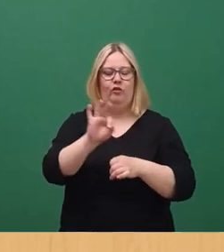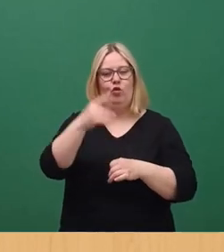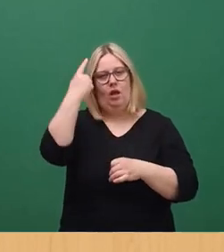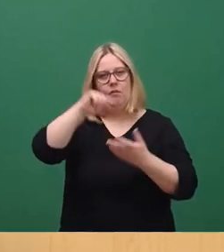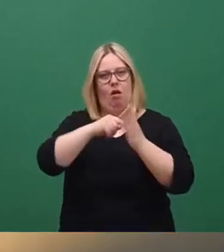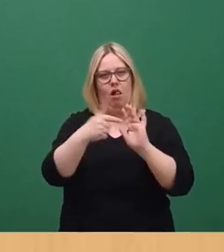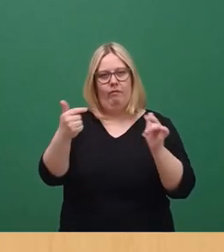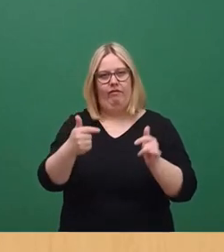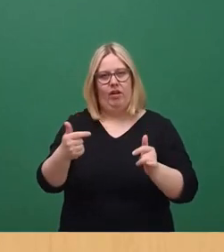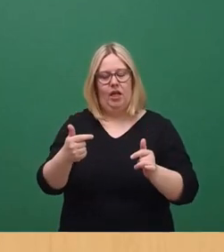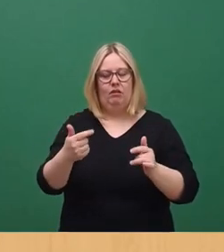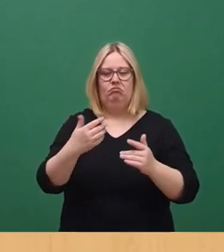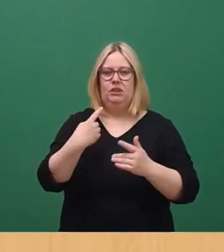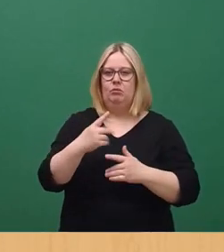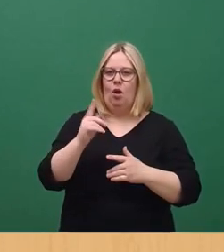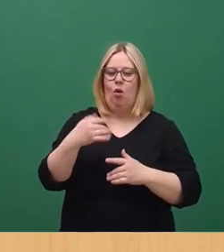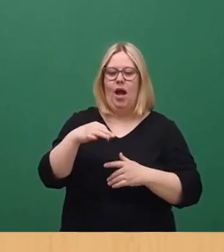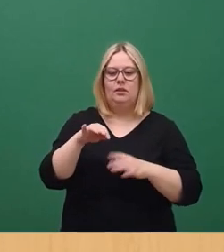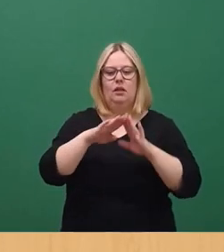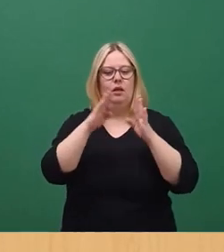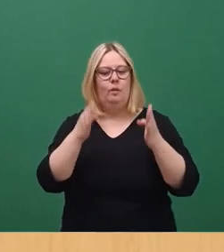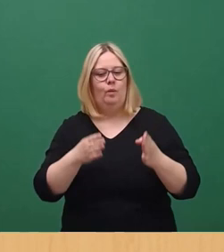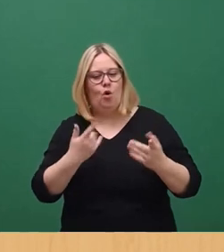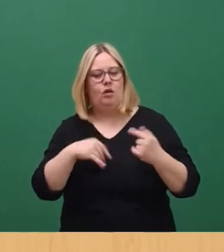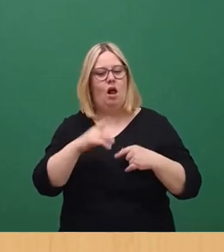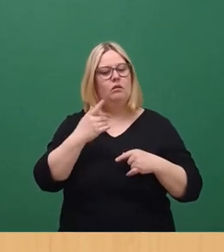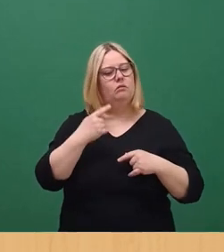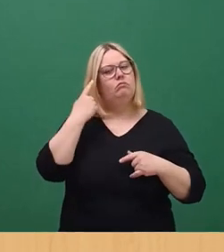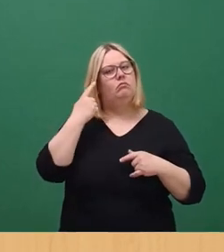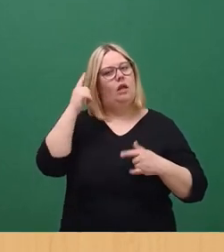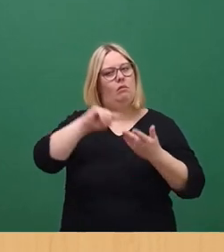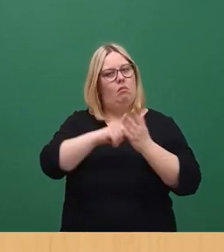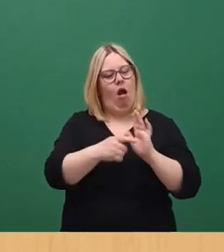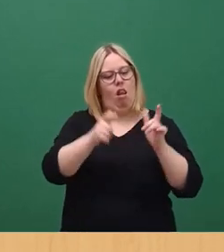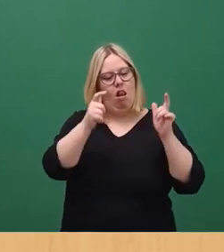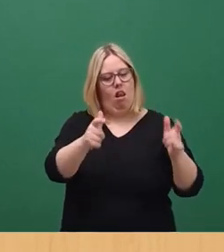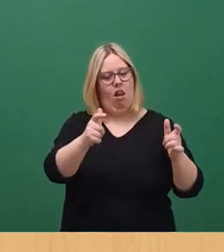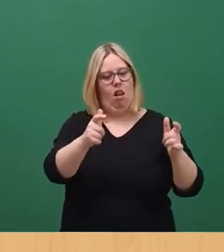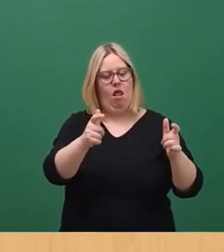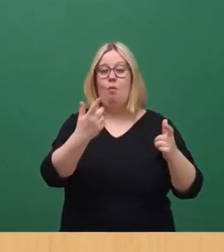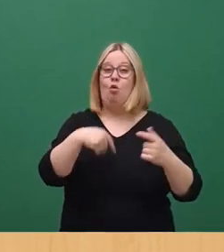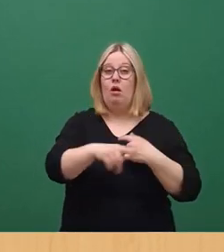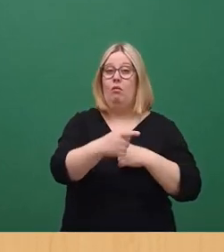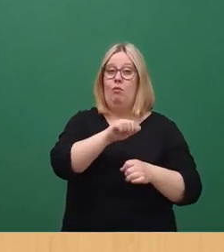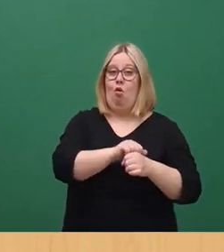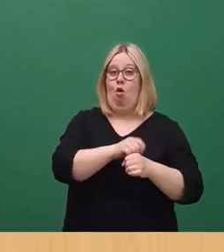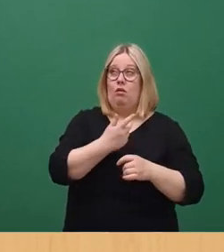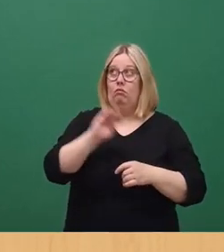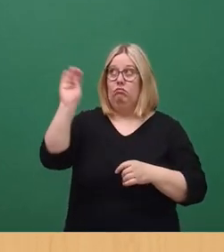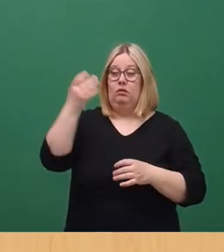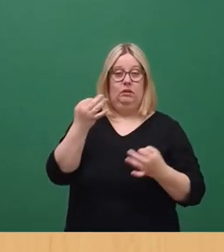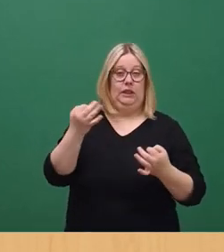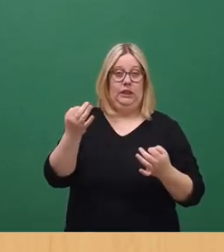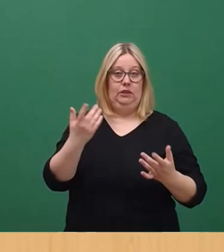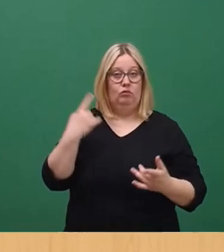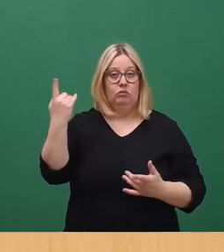einzelne Gebäude als Kulturdenkmäler einordnet, ohne dass das seitens der untere Denkmalbehörde angeregt wurde.